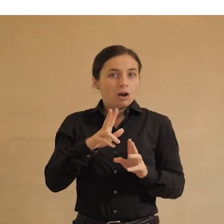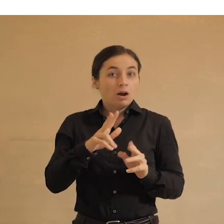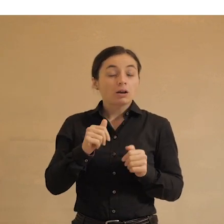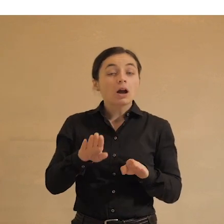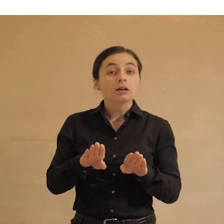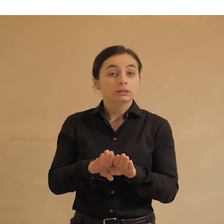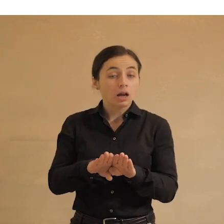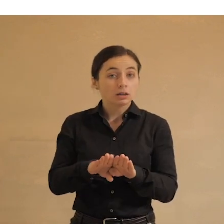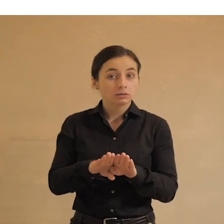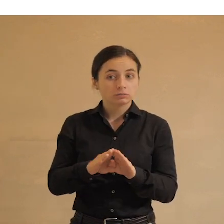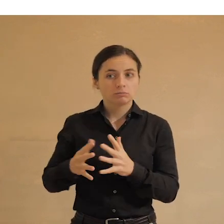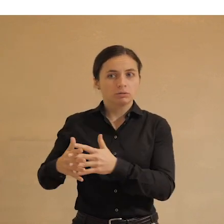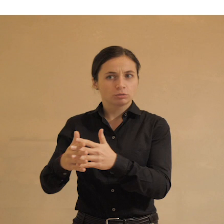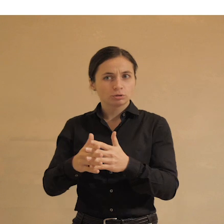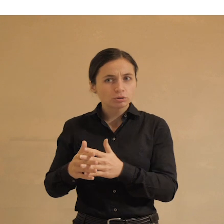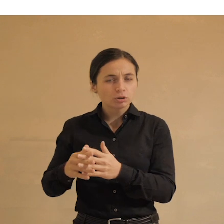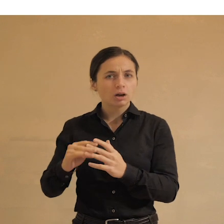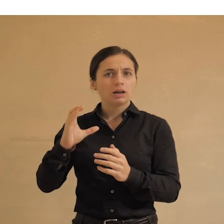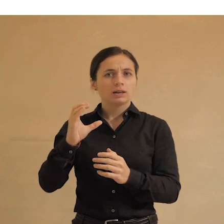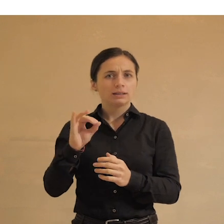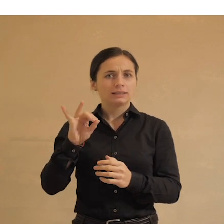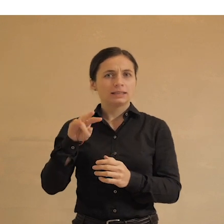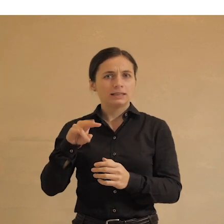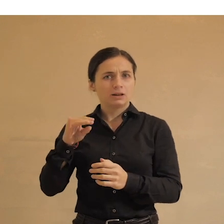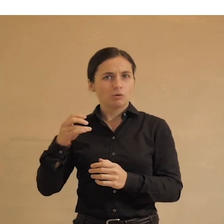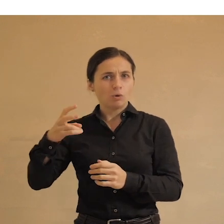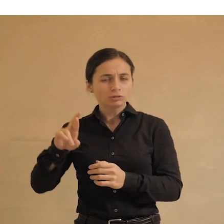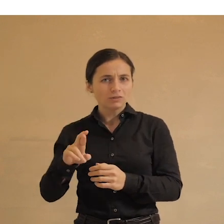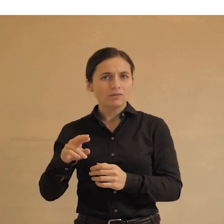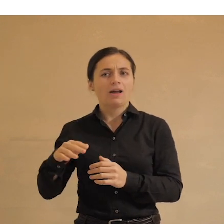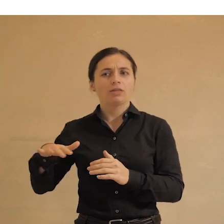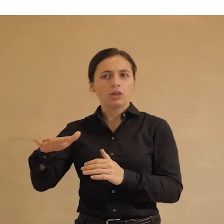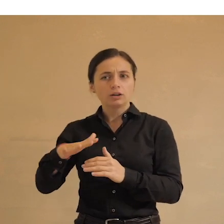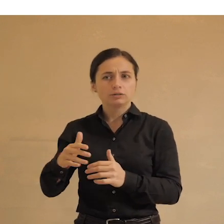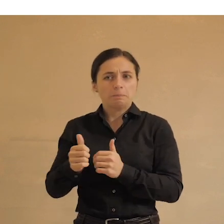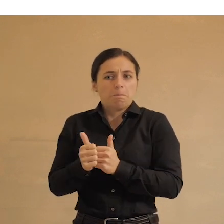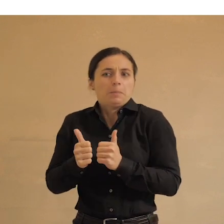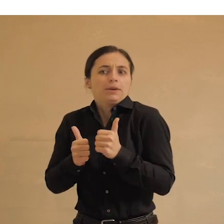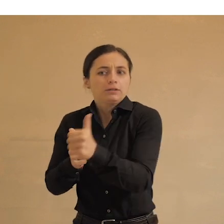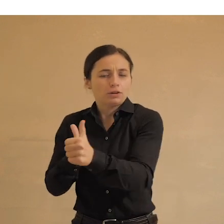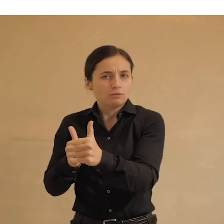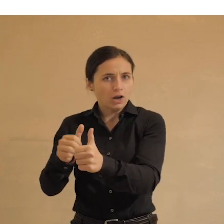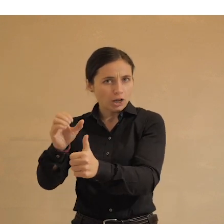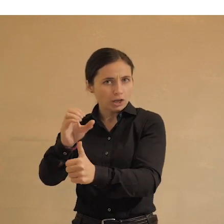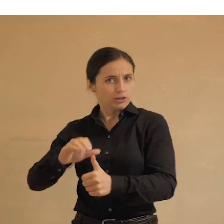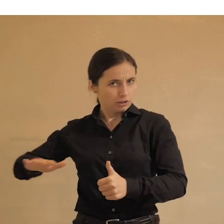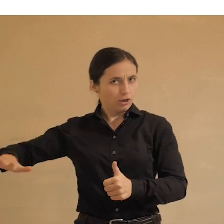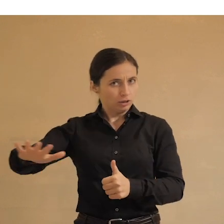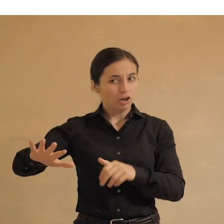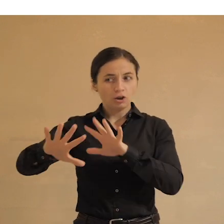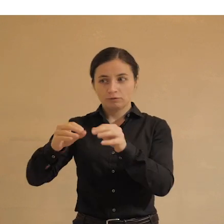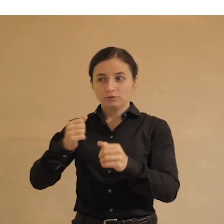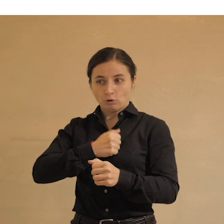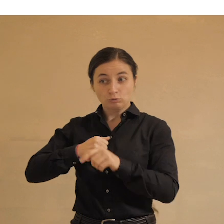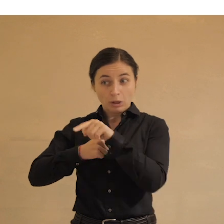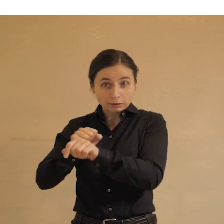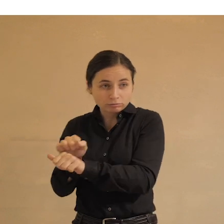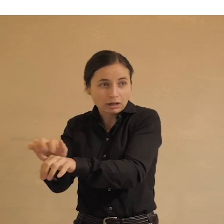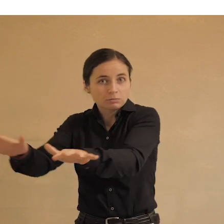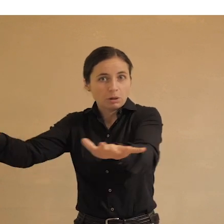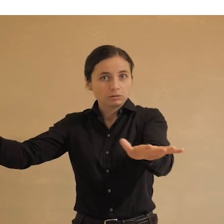же так, да? США, Силиконовая долина, передовая техническая держава, оттуда, собственно, все зло и расползается.